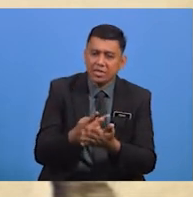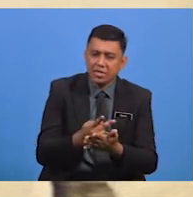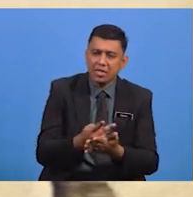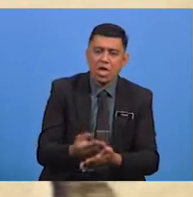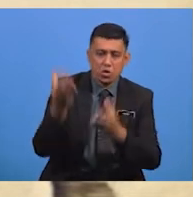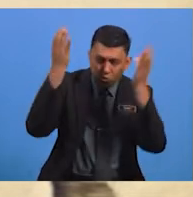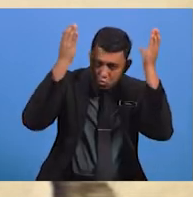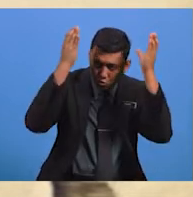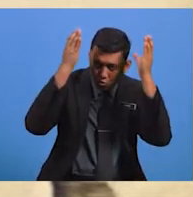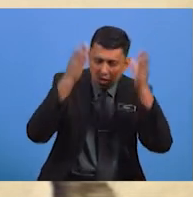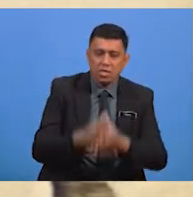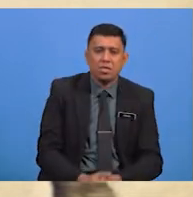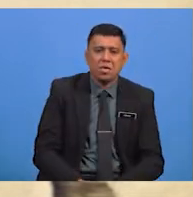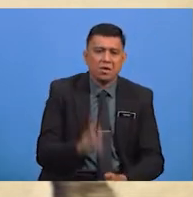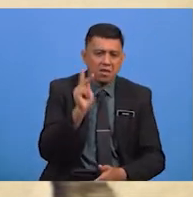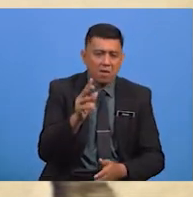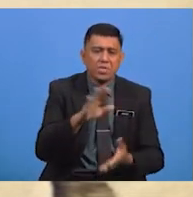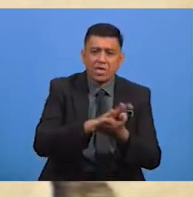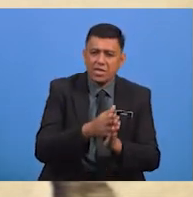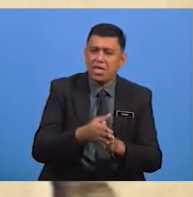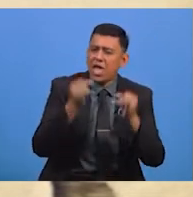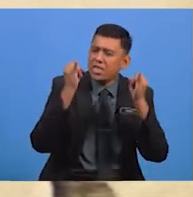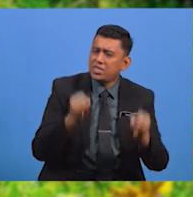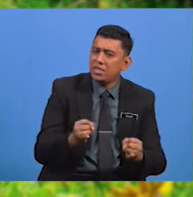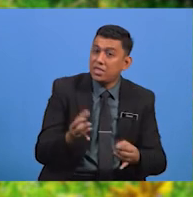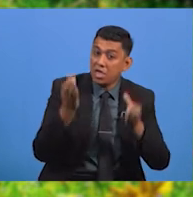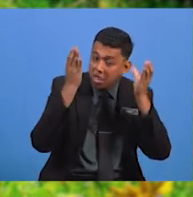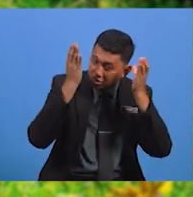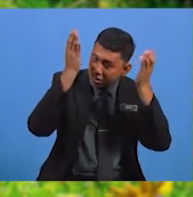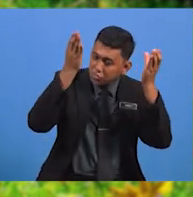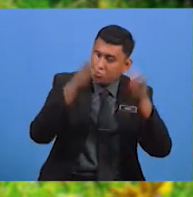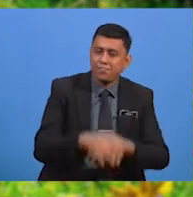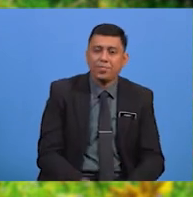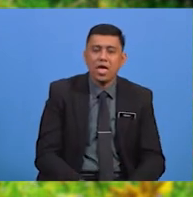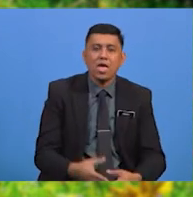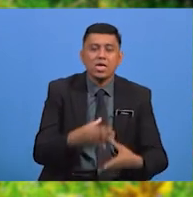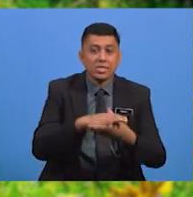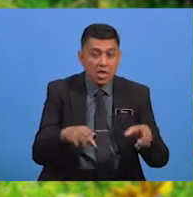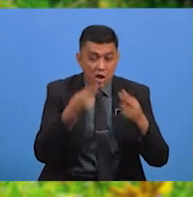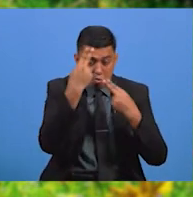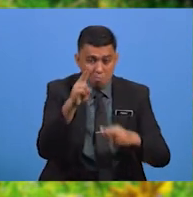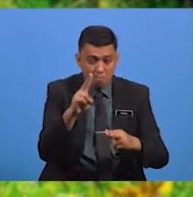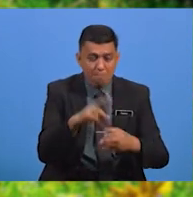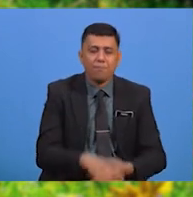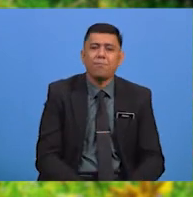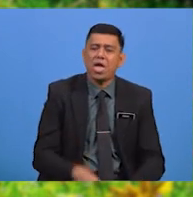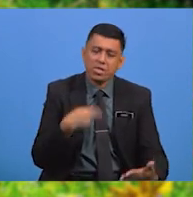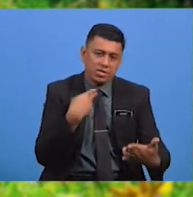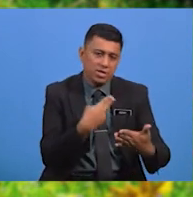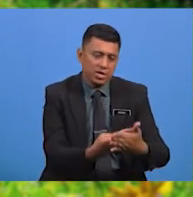Kelak Menjadi Insan Disanjung Salam Hormat Penuh Kemesraan Daripada Cikgu